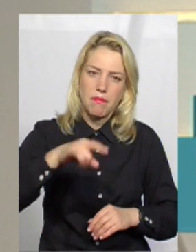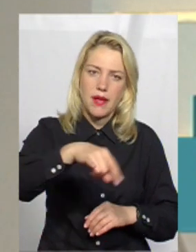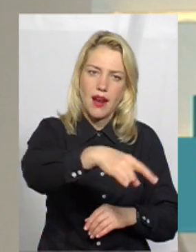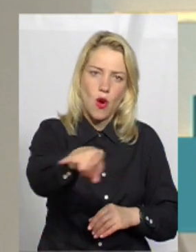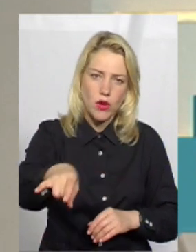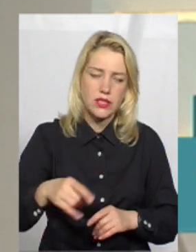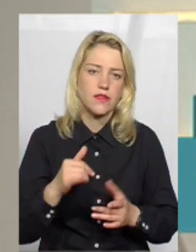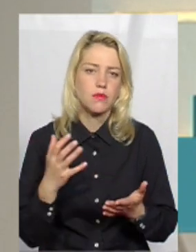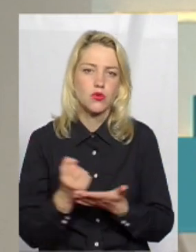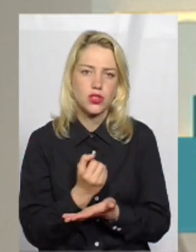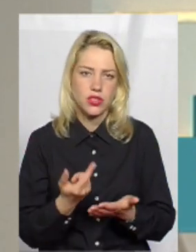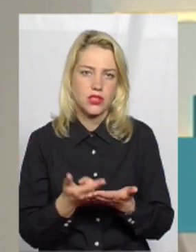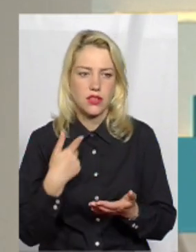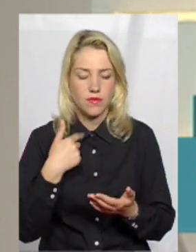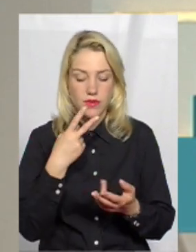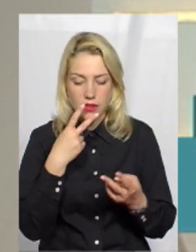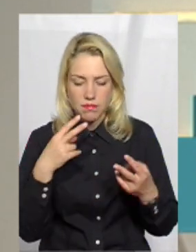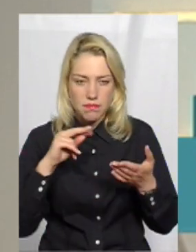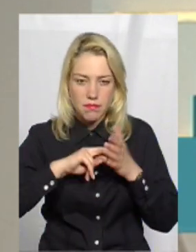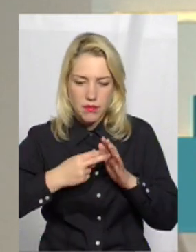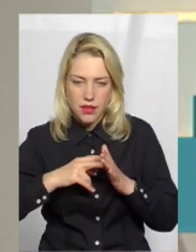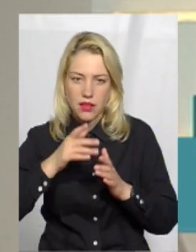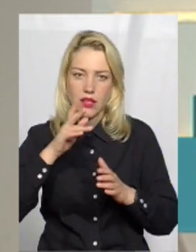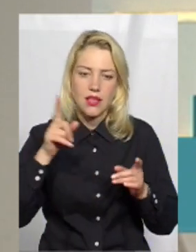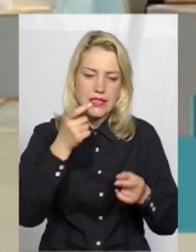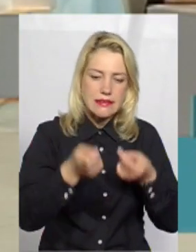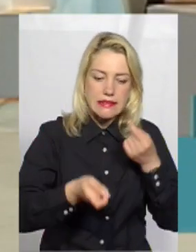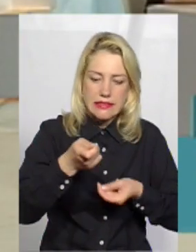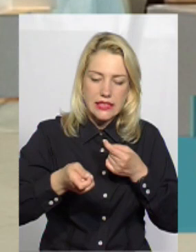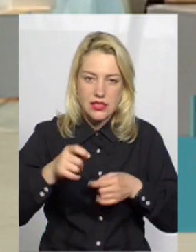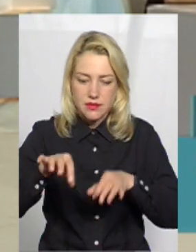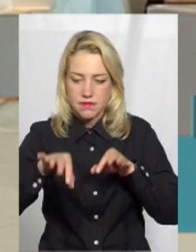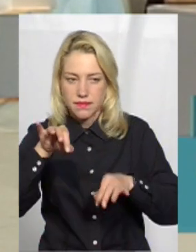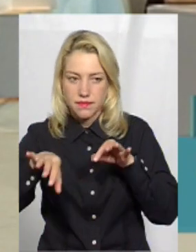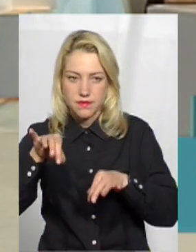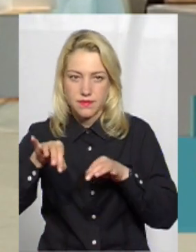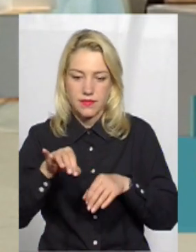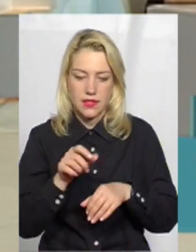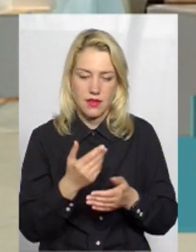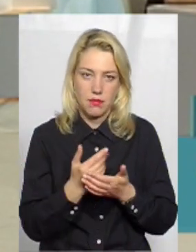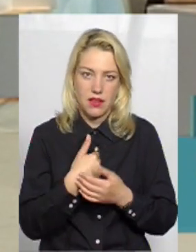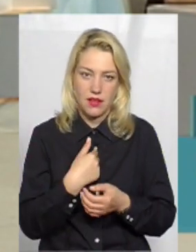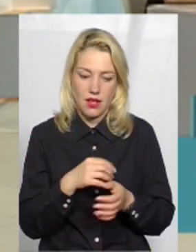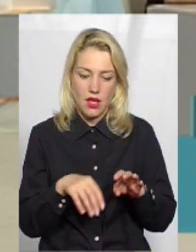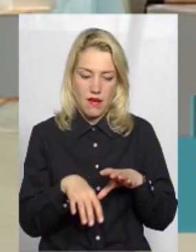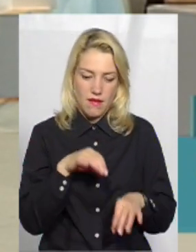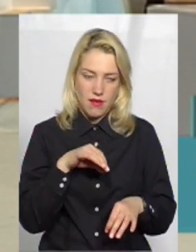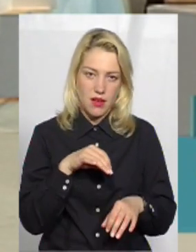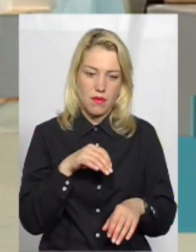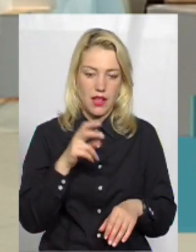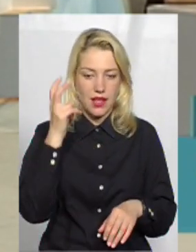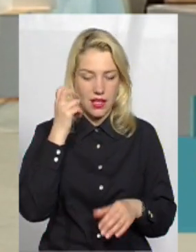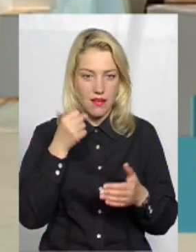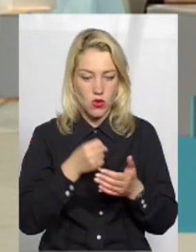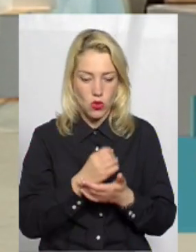даний момент, там, в них є яка знижка. Я купую з сегментами. От, я купив з сегментами, наприклад, з Києва до